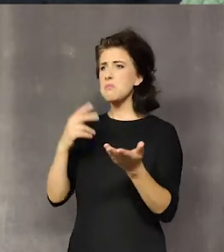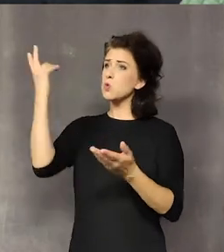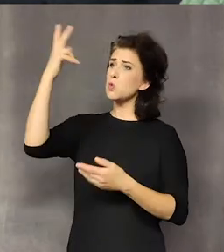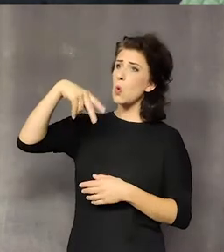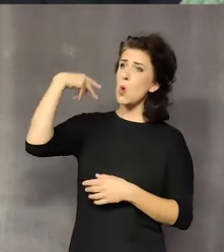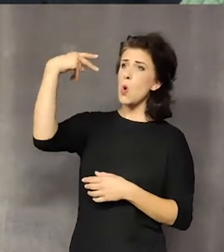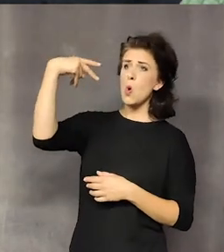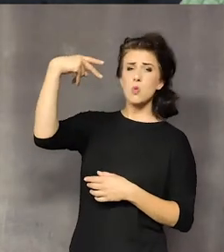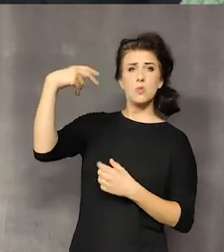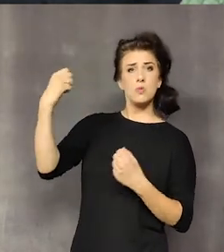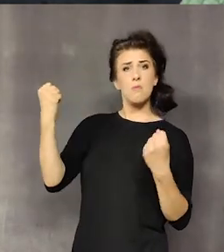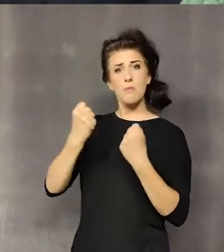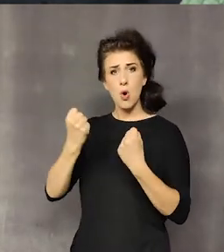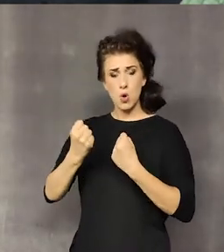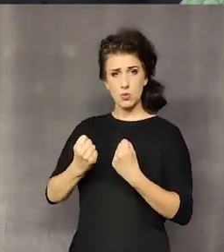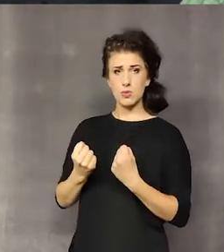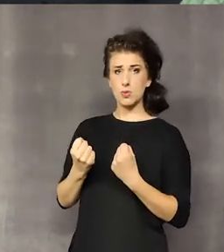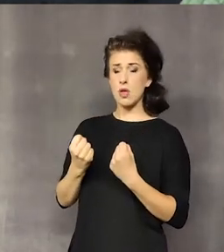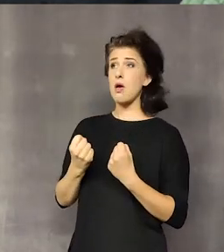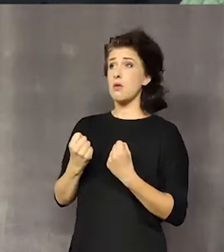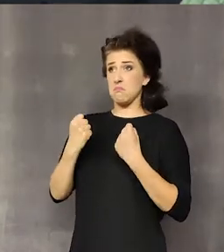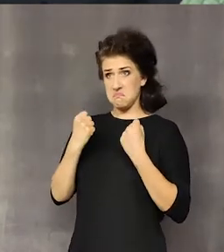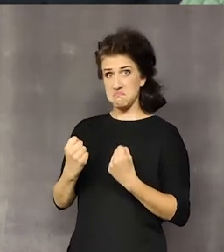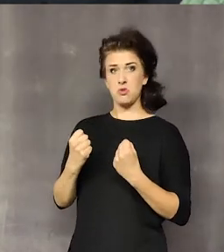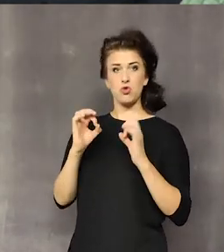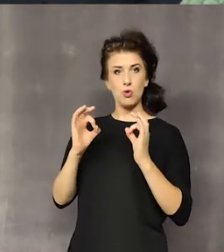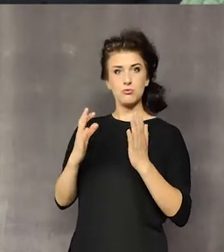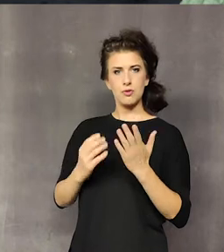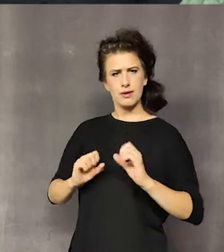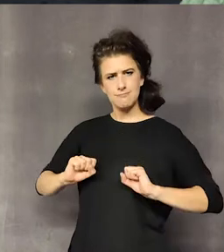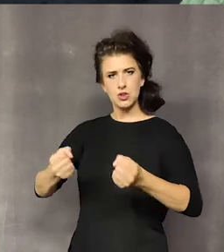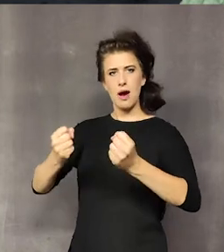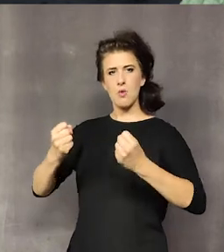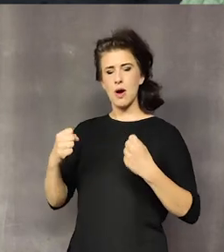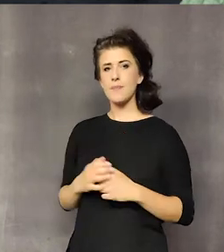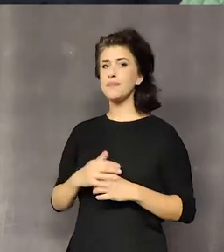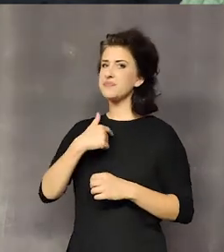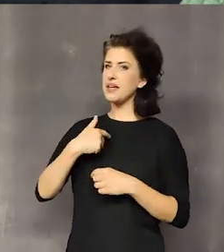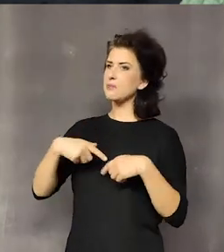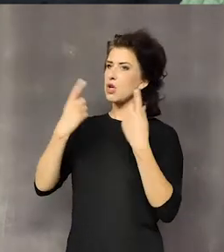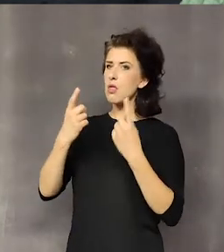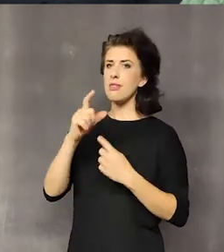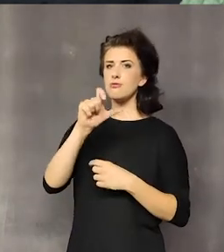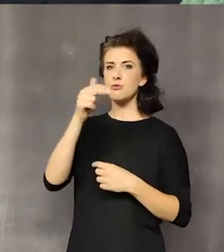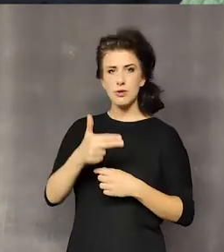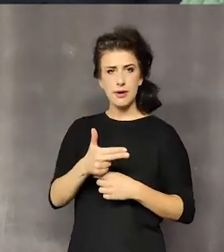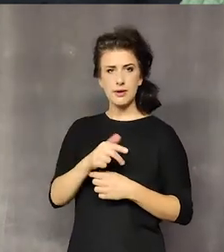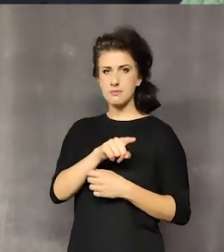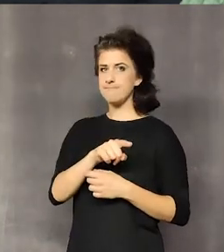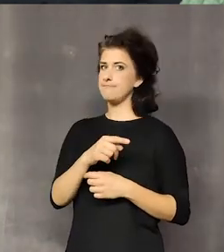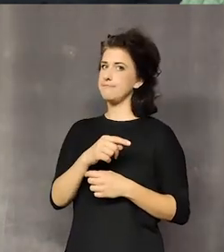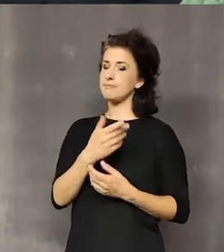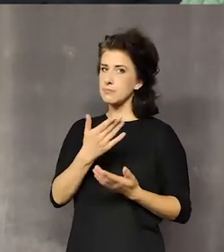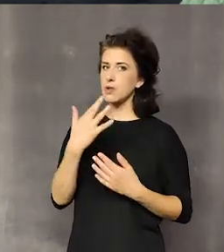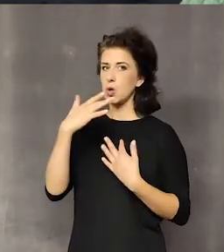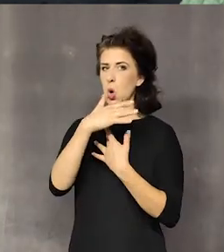ma, można powiedzieć, większą moc. Ja się przekonałem, że właśnie ta, która jest w cieniu, ona ma